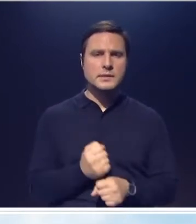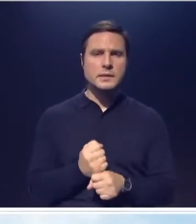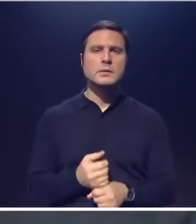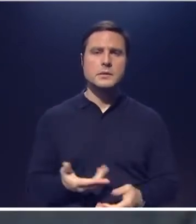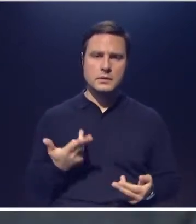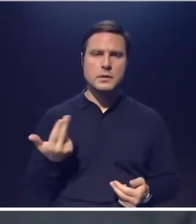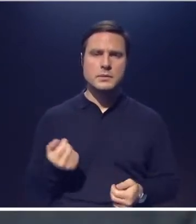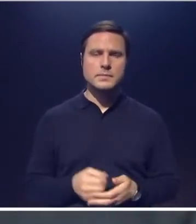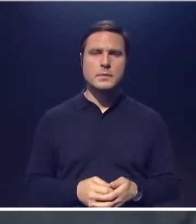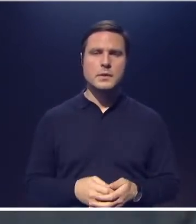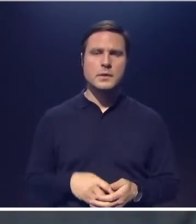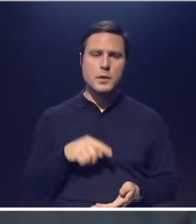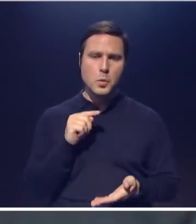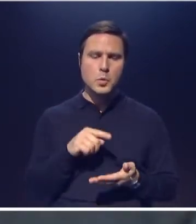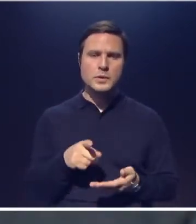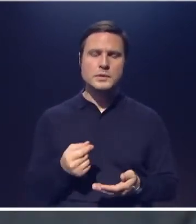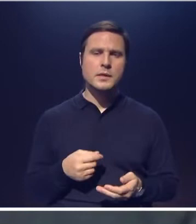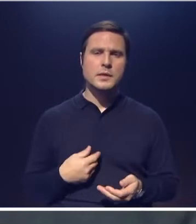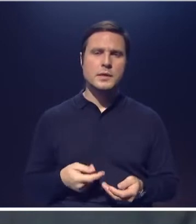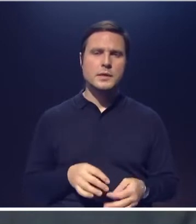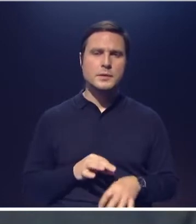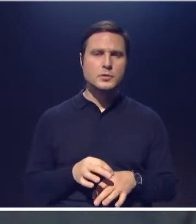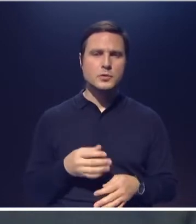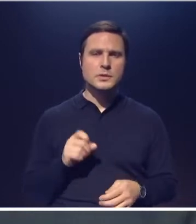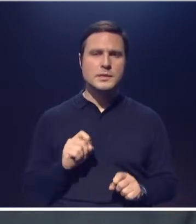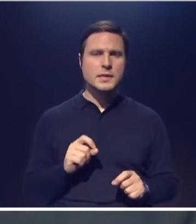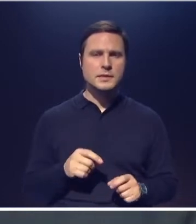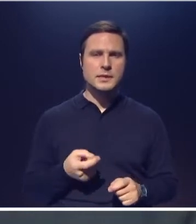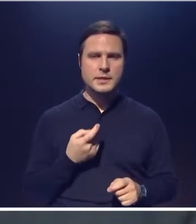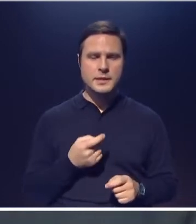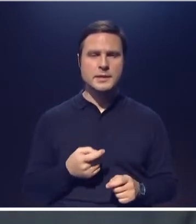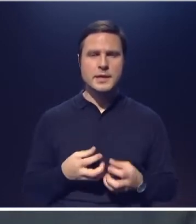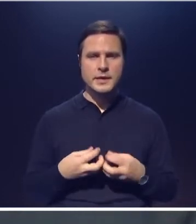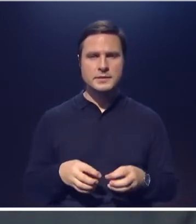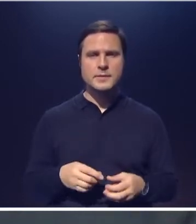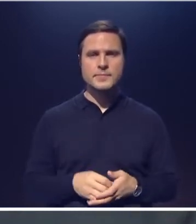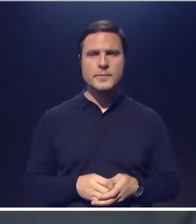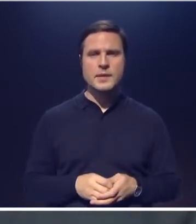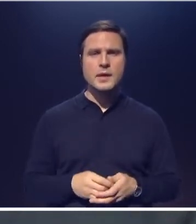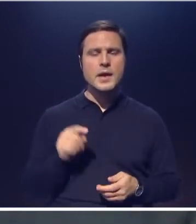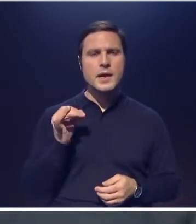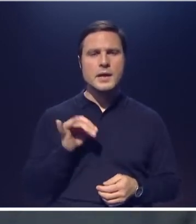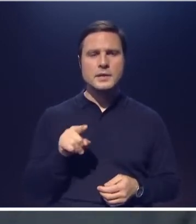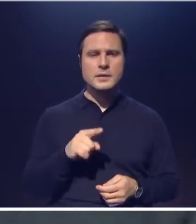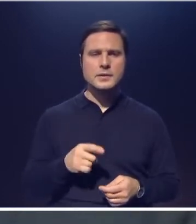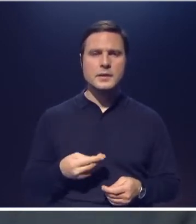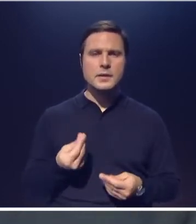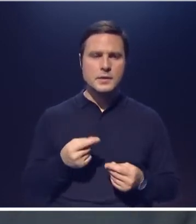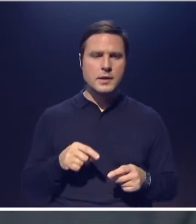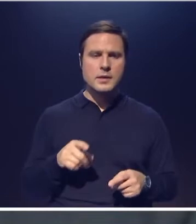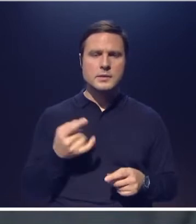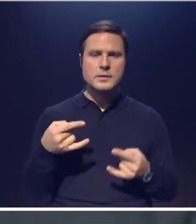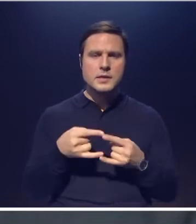Ну, конечно, это курица, несущая золотые яйца. Сначала это монетизируется путем телевизионного